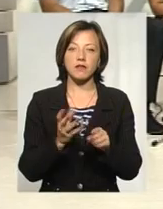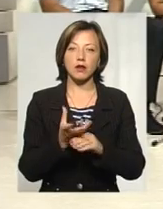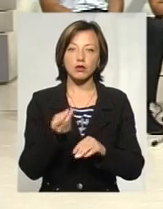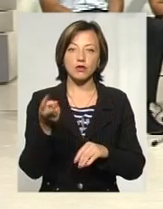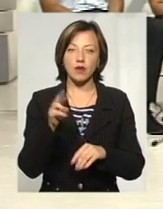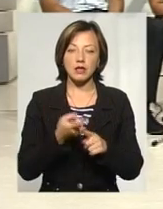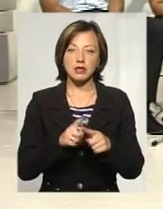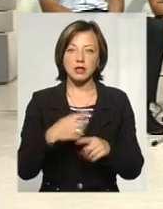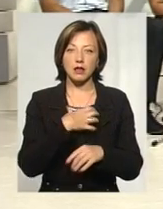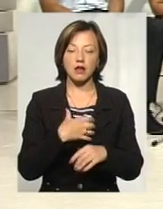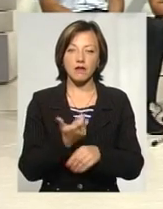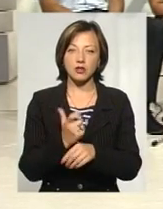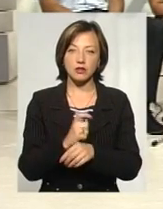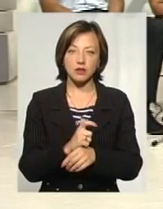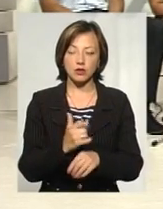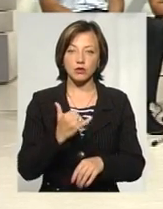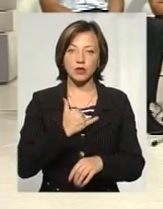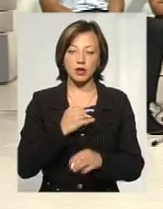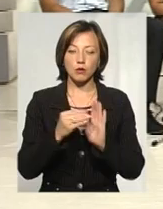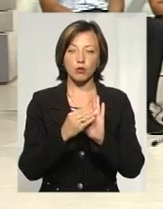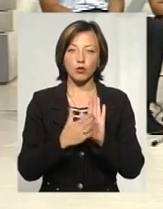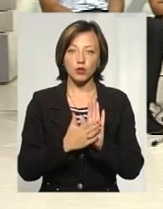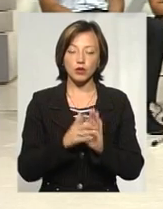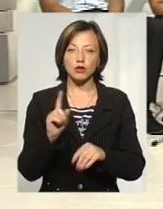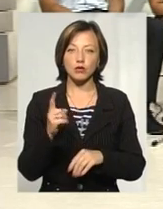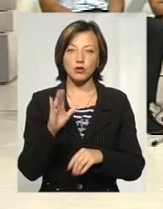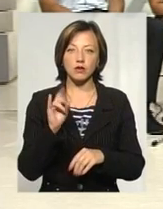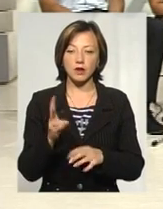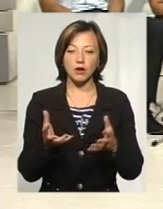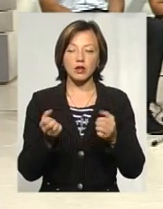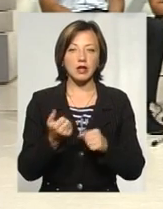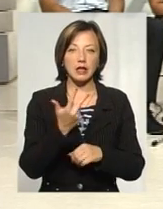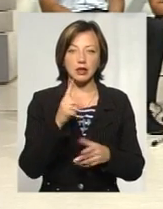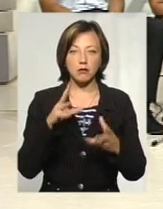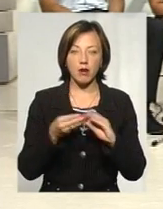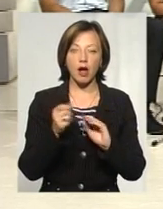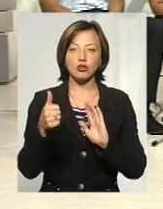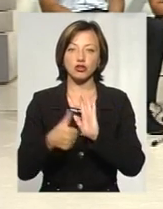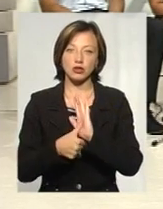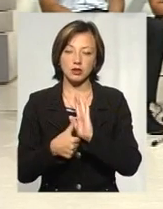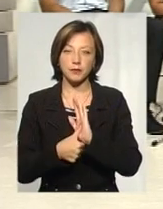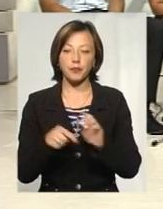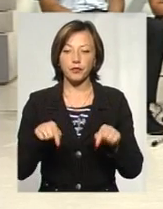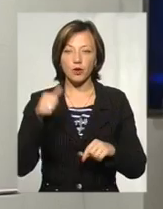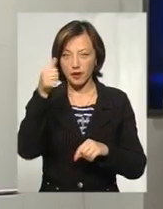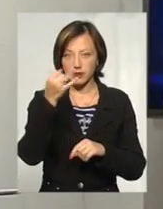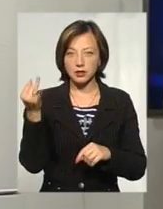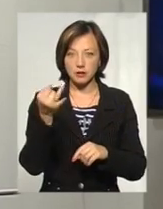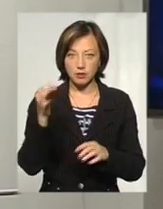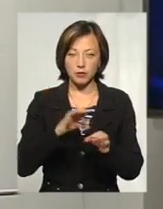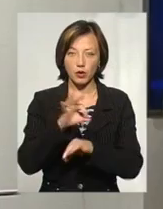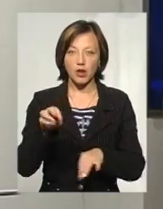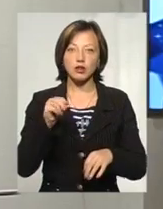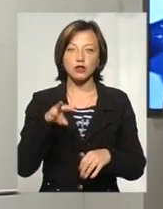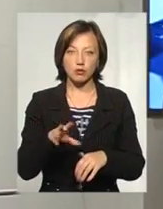найважливіший в нас пункт, тому що він отримує не 3 балів, 6. В цьому році цікавіші проєкти, чим